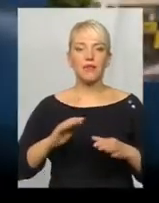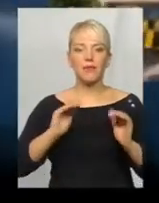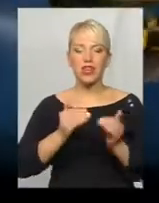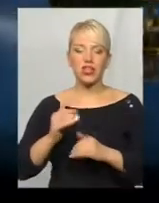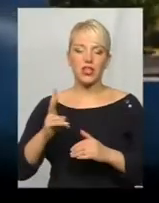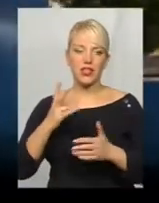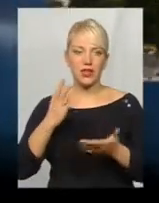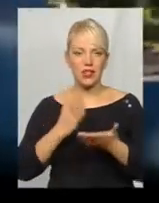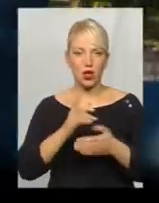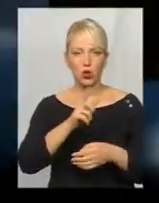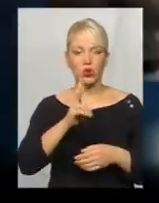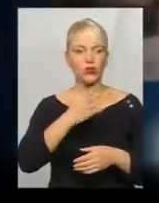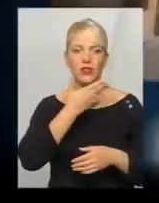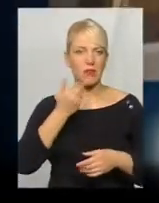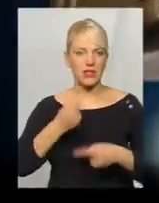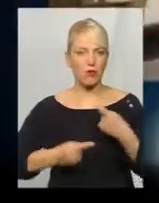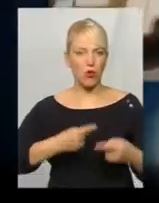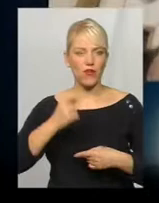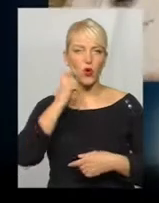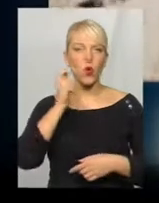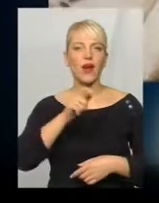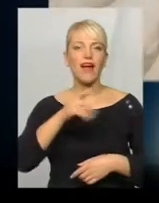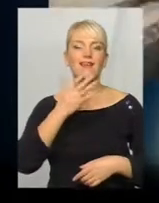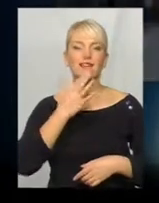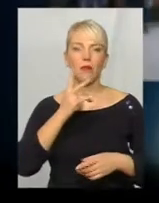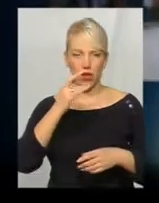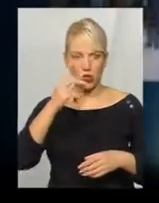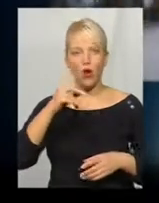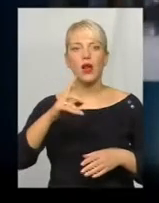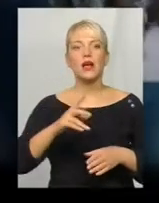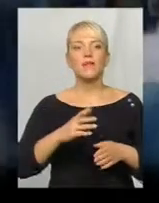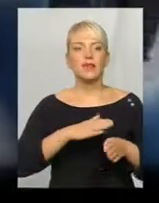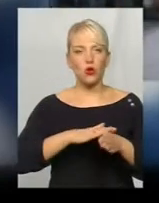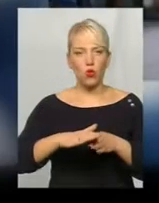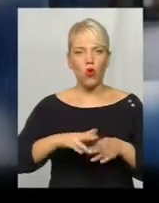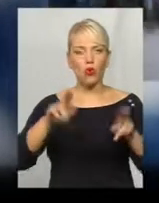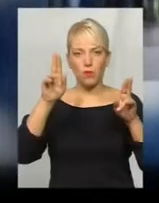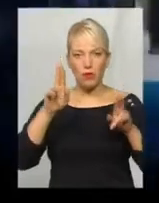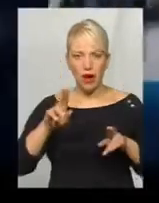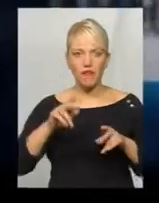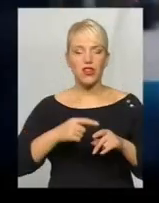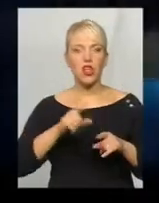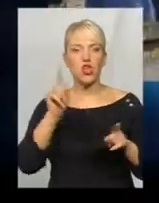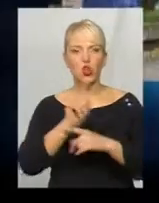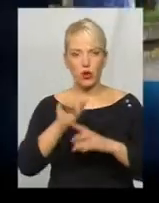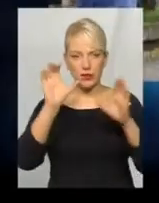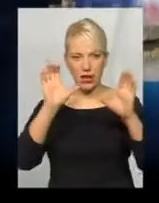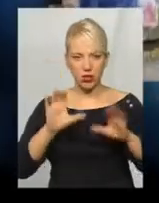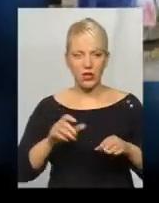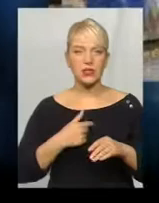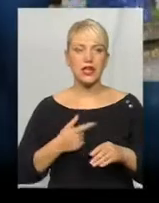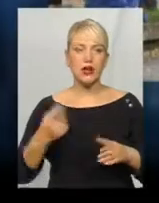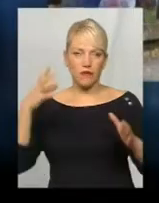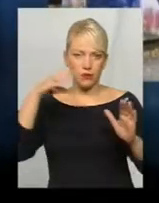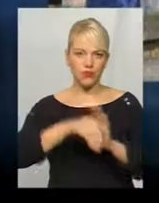люди, які не є споконвічно українцями, але свідомо слідують правилам і нормам чинного законодавства, репрезентують національний склад